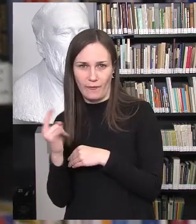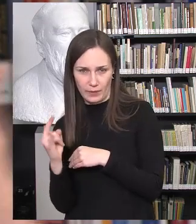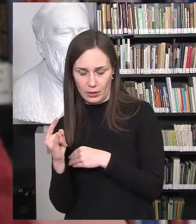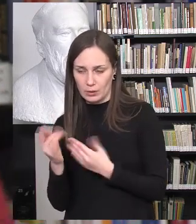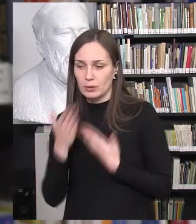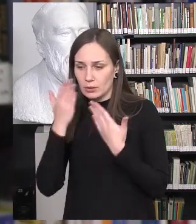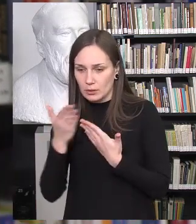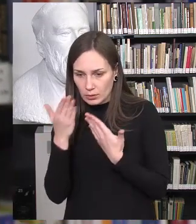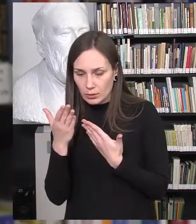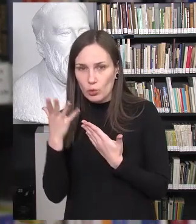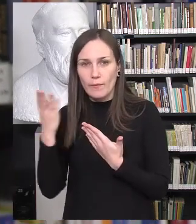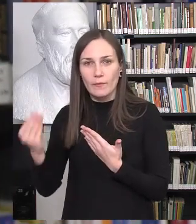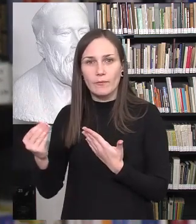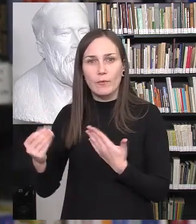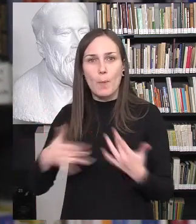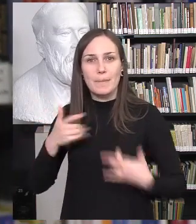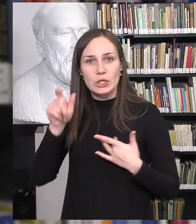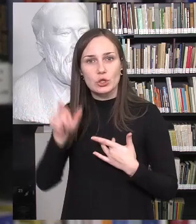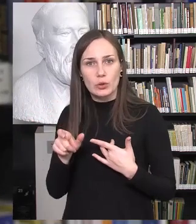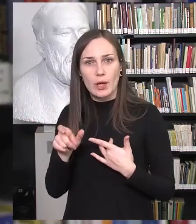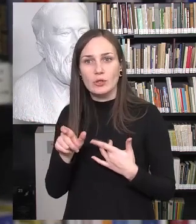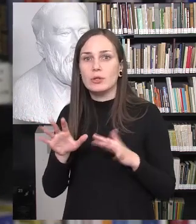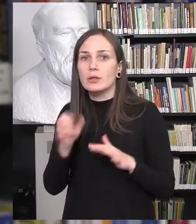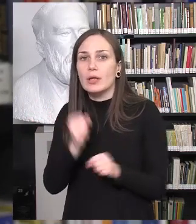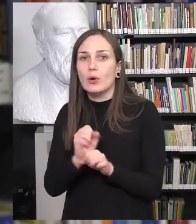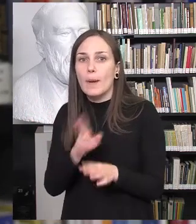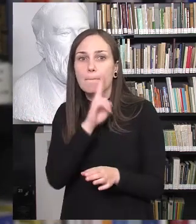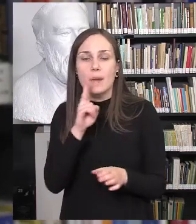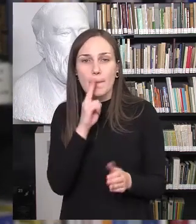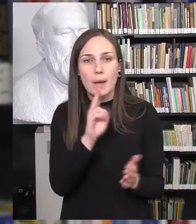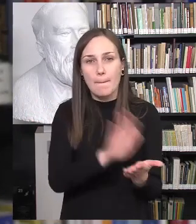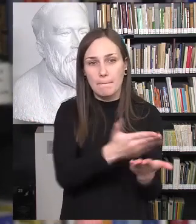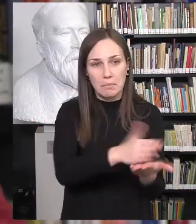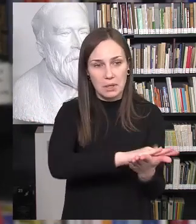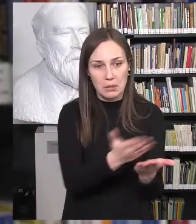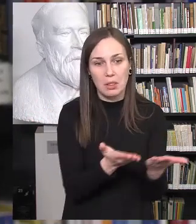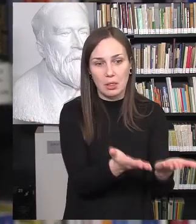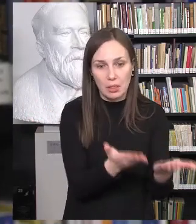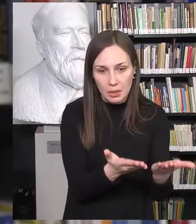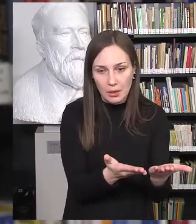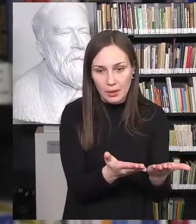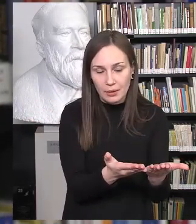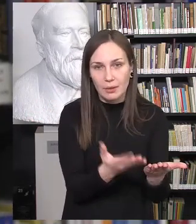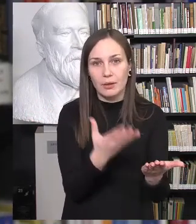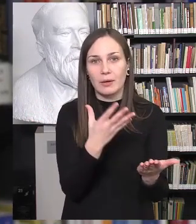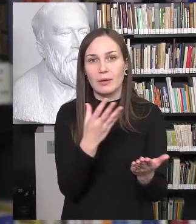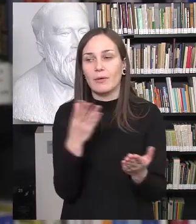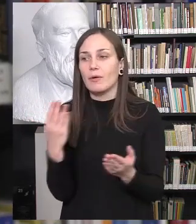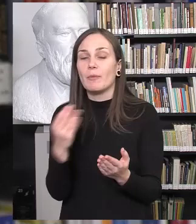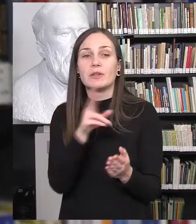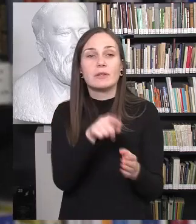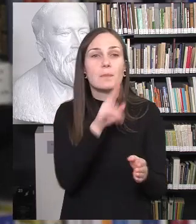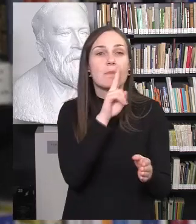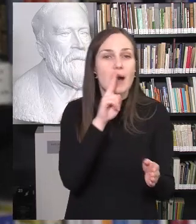kaip personažas tovi mama prie blinų ir kepa blinus. Sakau, va mama, kepa blinus. O esi man sako, tėtė.